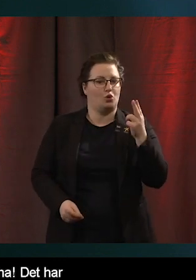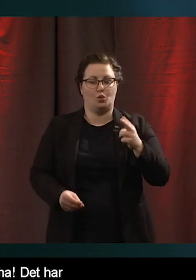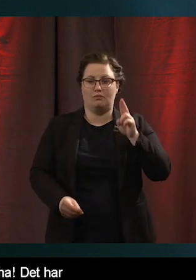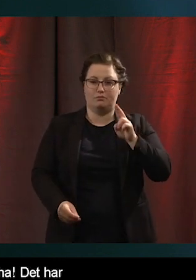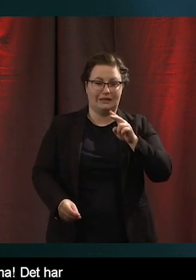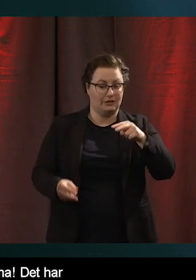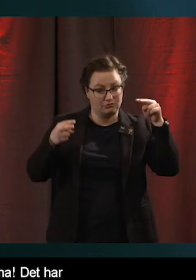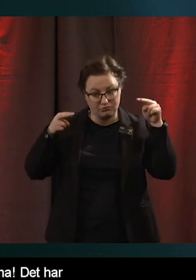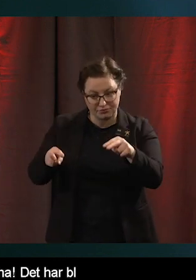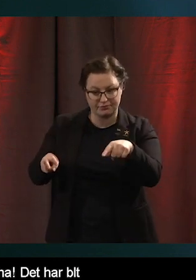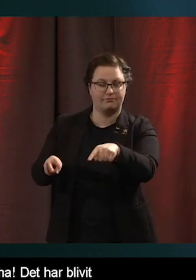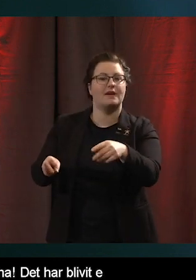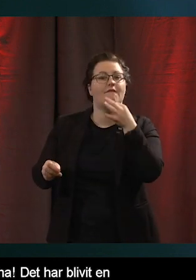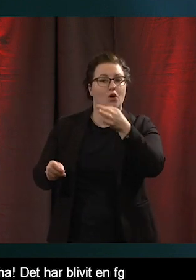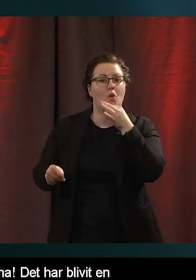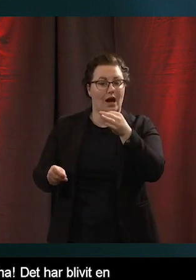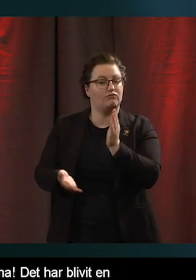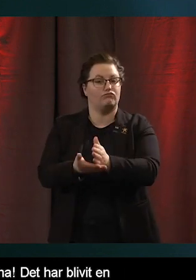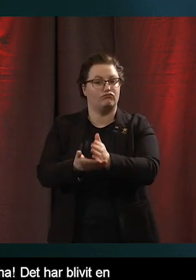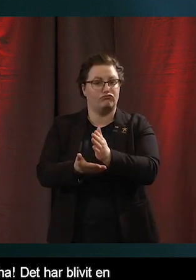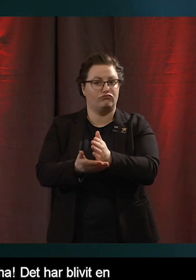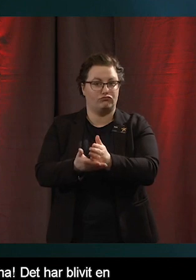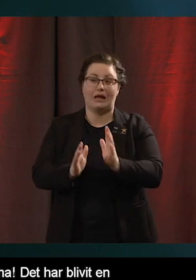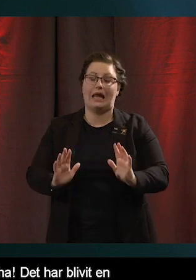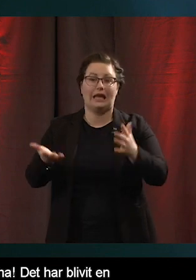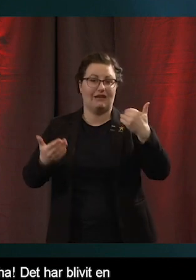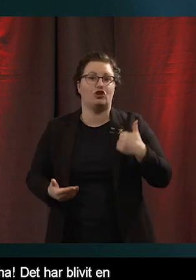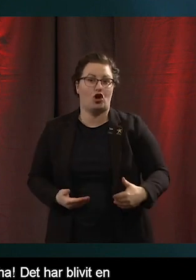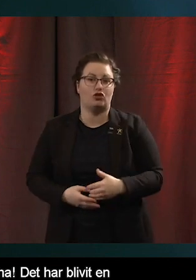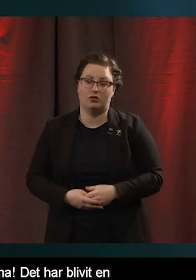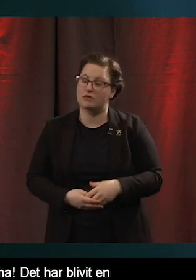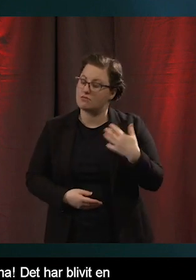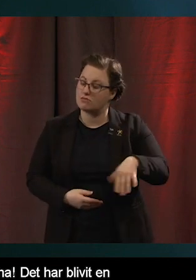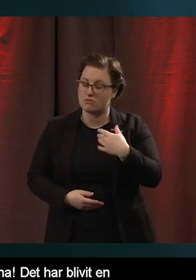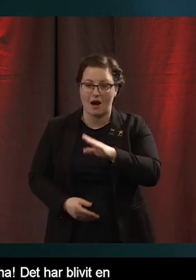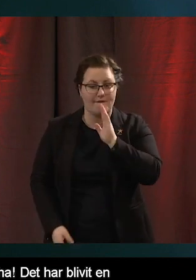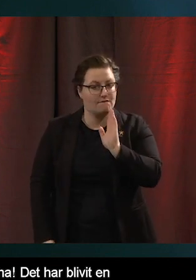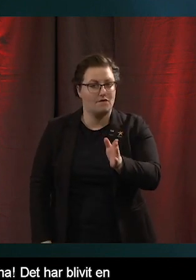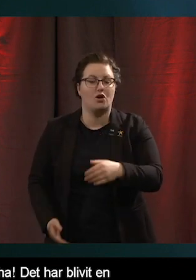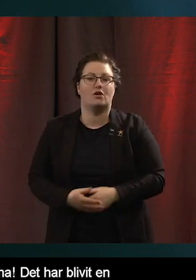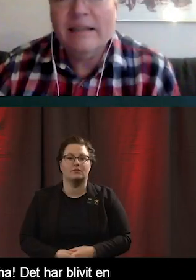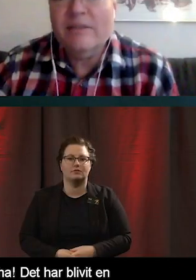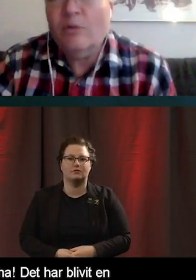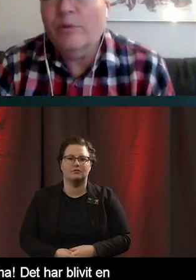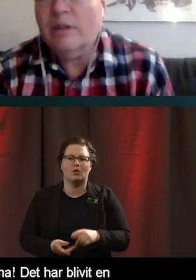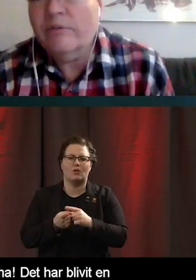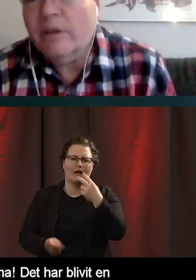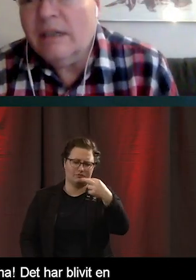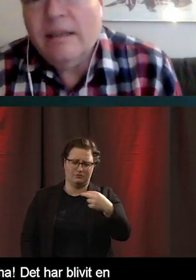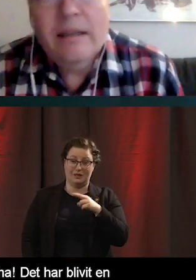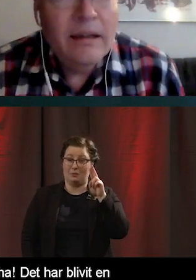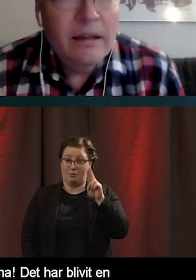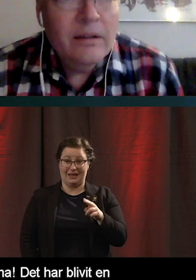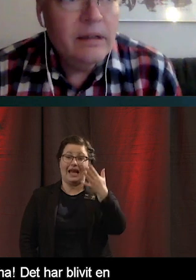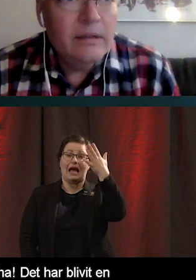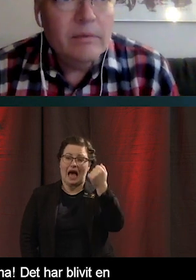faktiskt en fråga om liv och död här. Och man kan ju ställa sig frågan, kan man egentligen stå utanför?